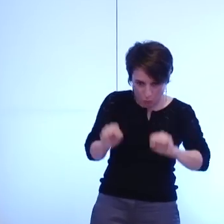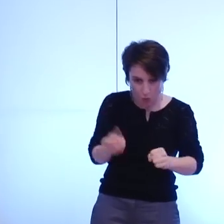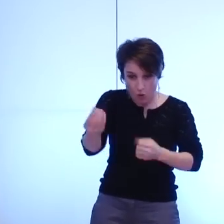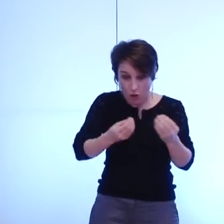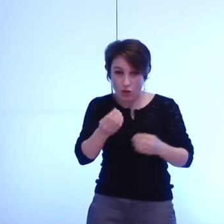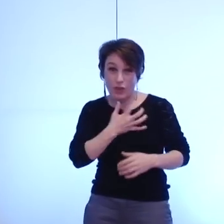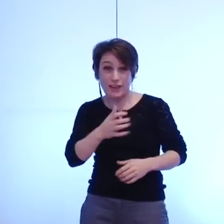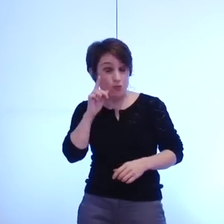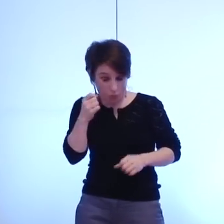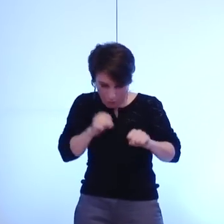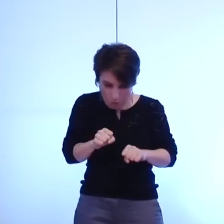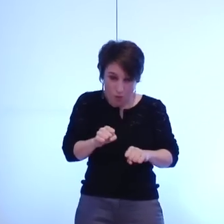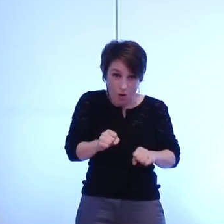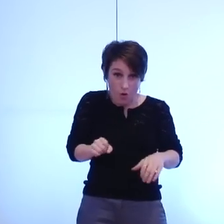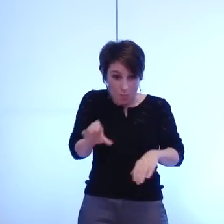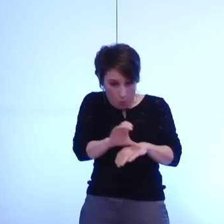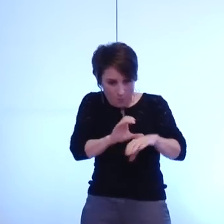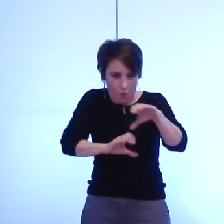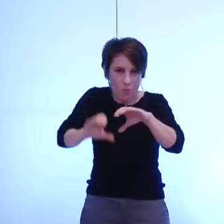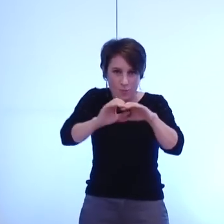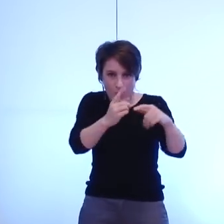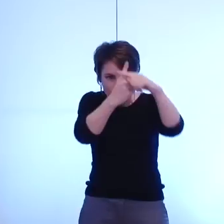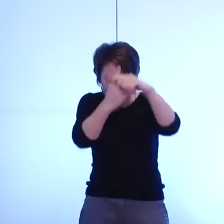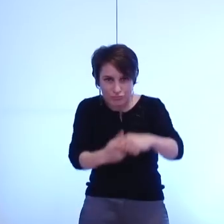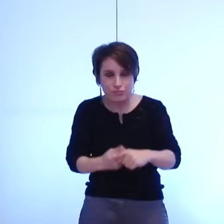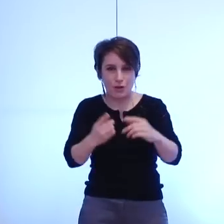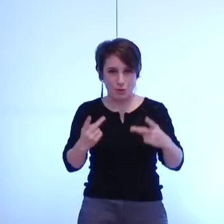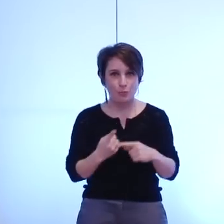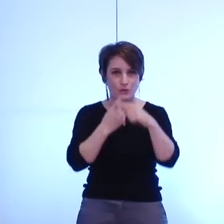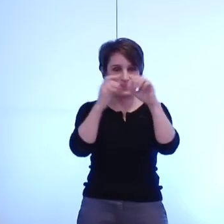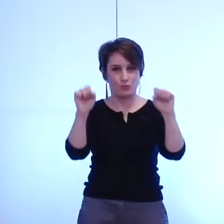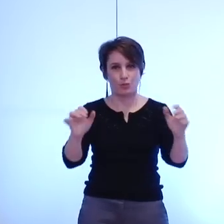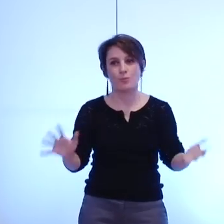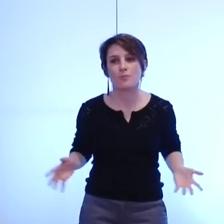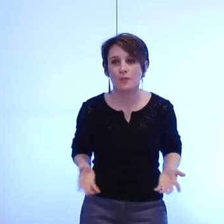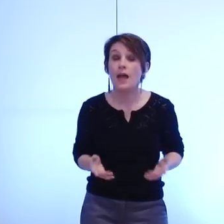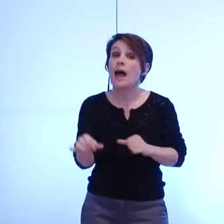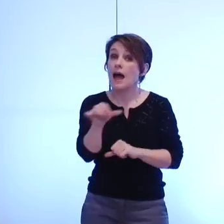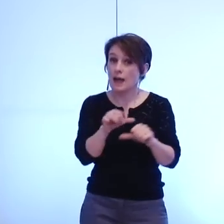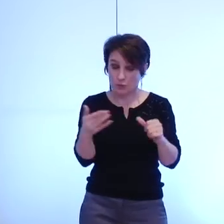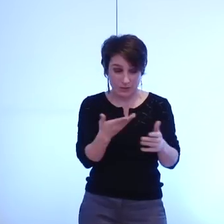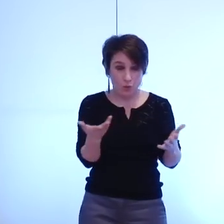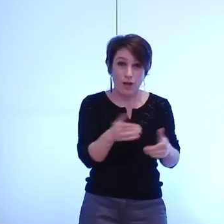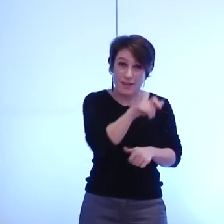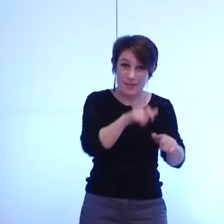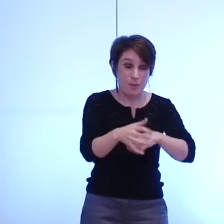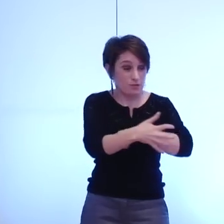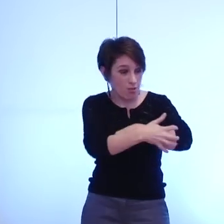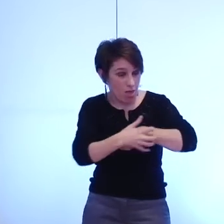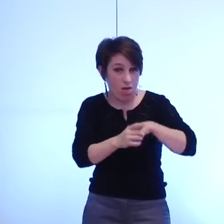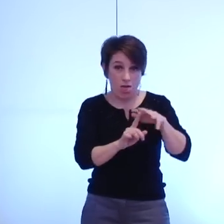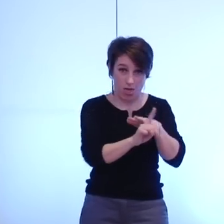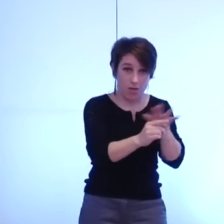mettre en oeuvre pour peu qu'on assume de donner effectivement un peu plus à ceux qui ont moins et je pense en particulier